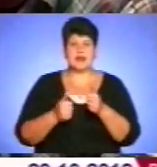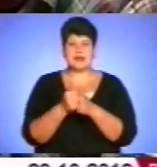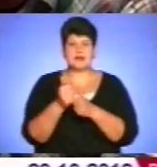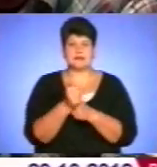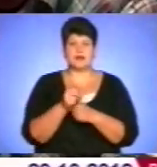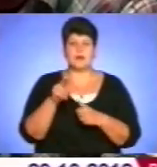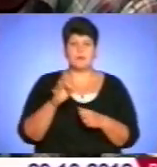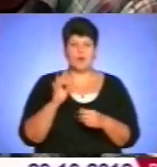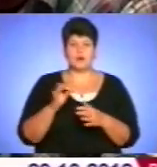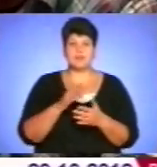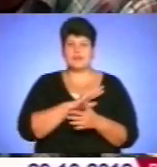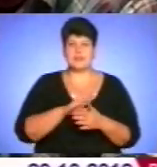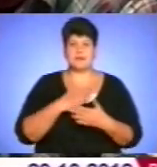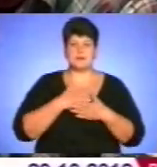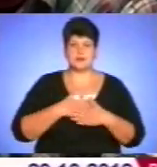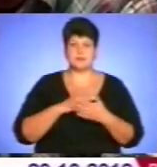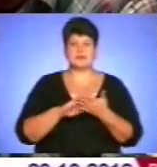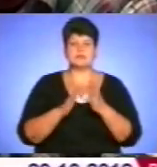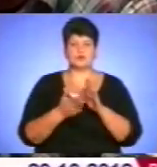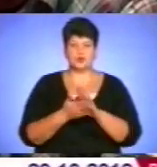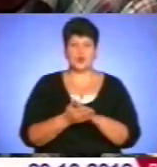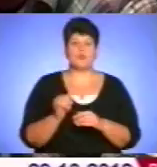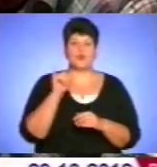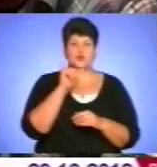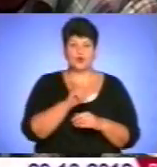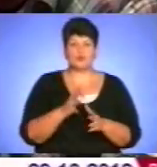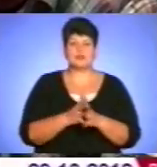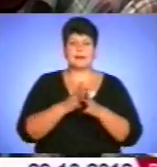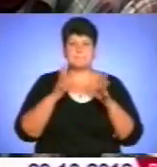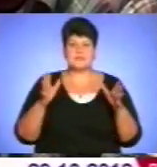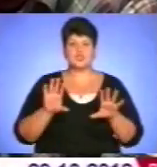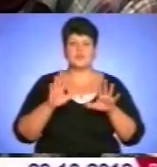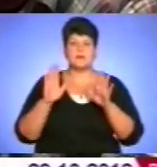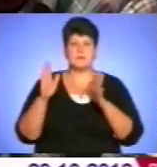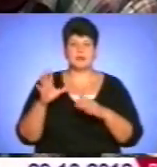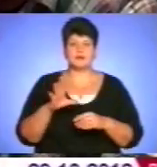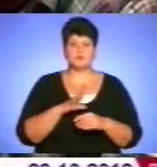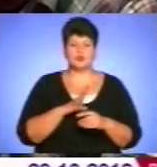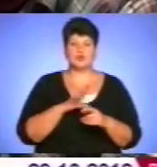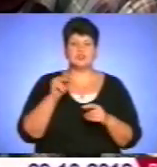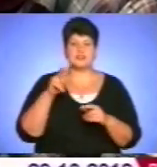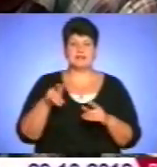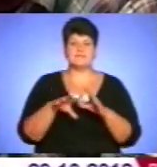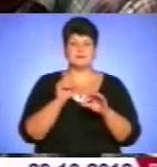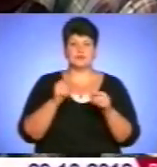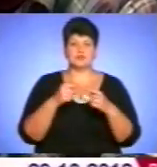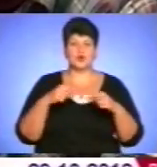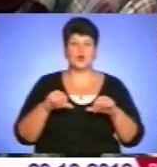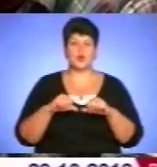якихось неприємних ситуаціях. У ньому найбільше випадків було, коли члени дільничних виборчих комісій